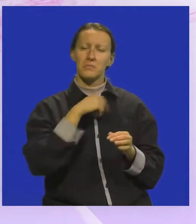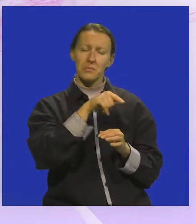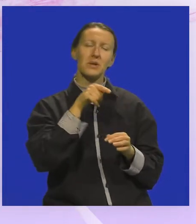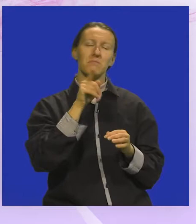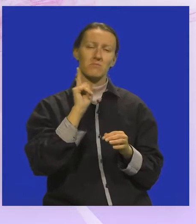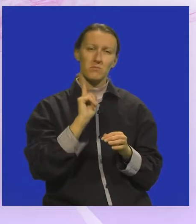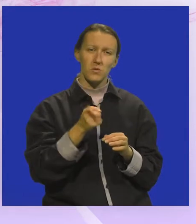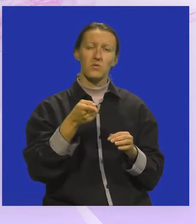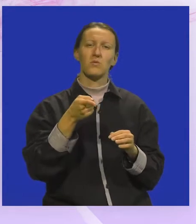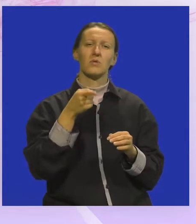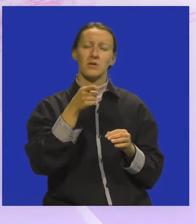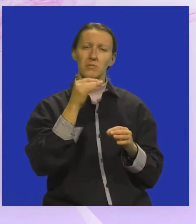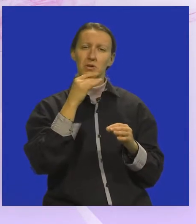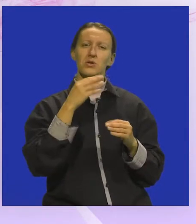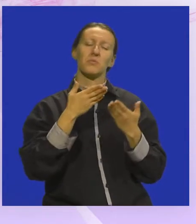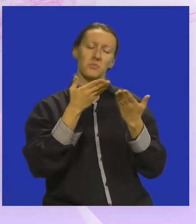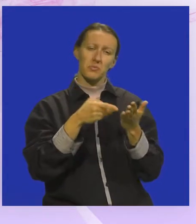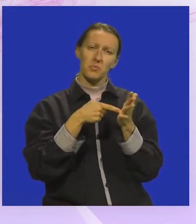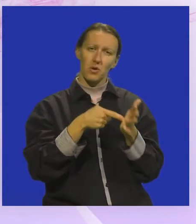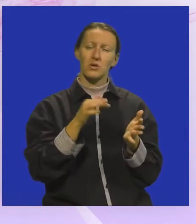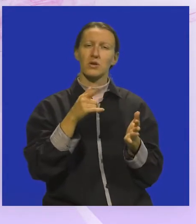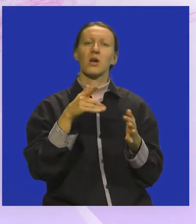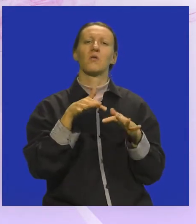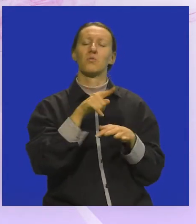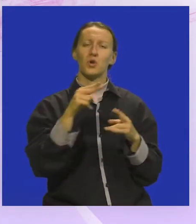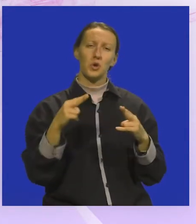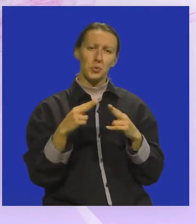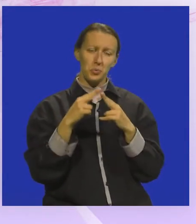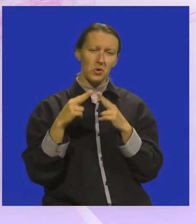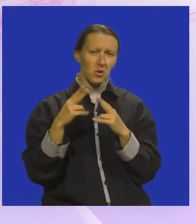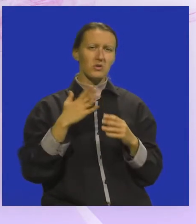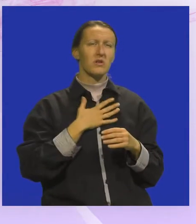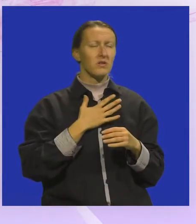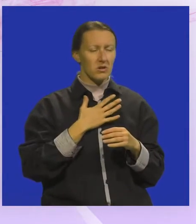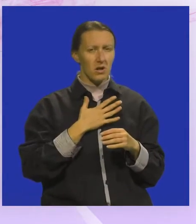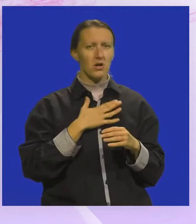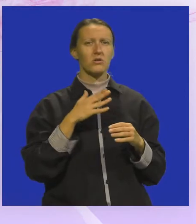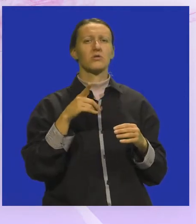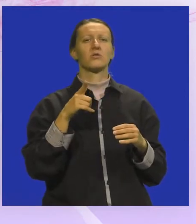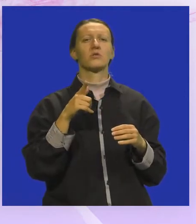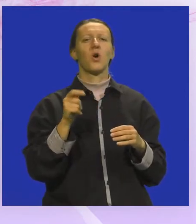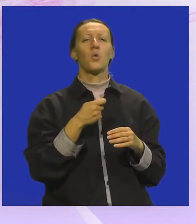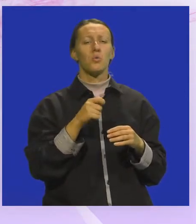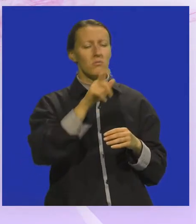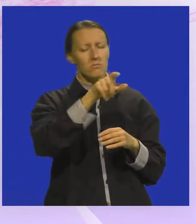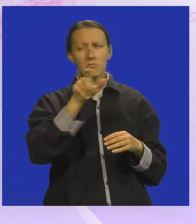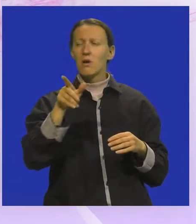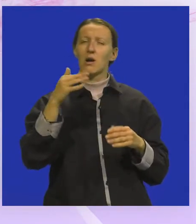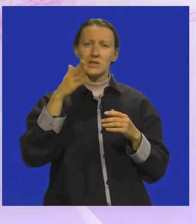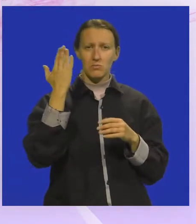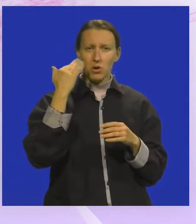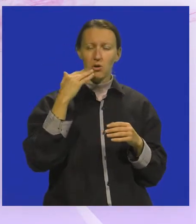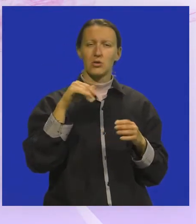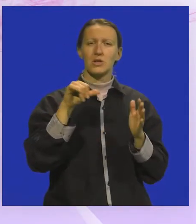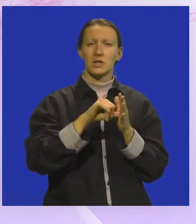ta priča i predstavi, da javnost upozna naše Umažene iz prošlosti. Obitelj